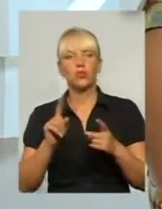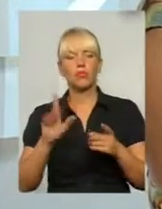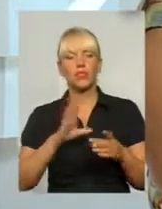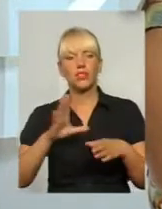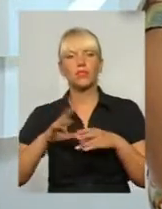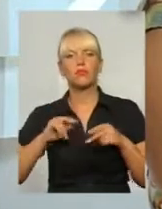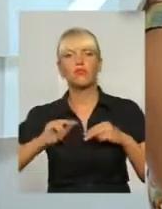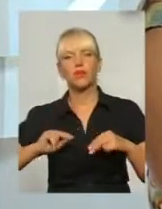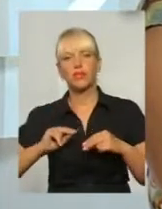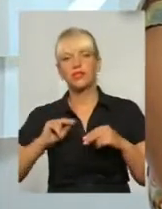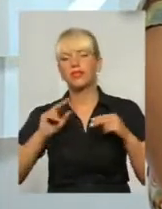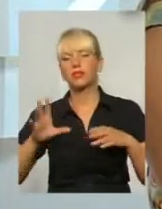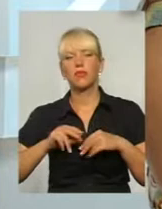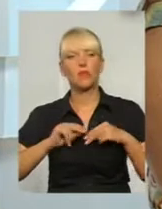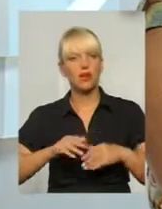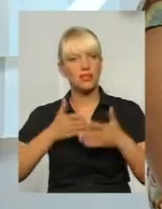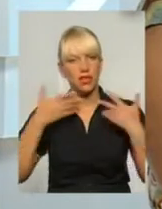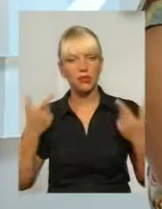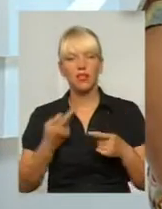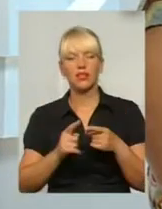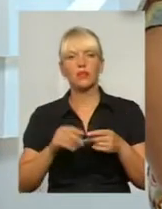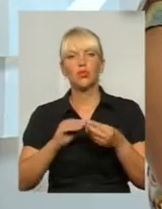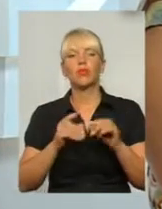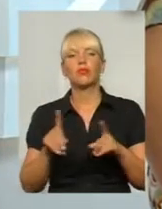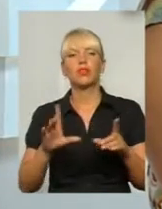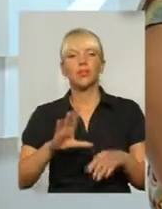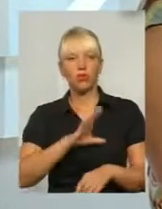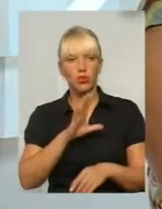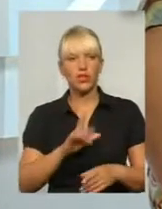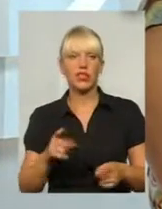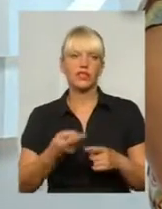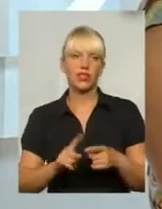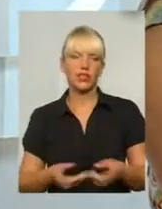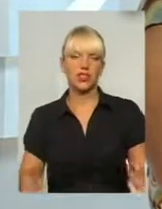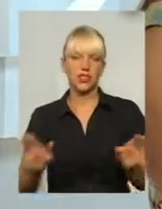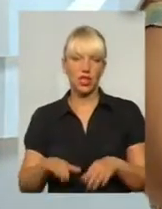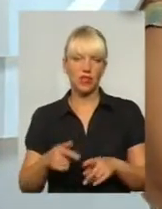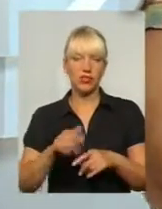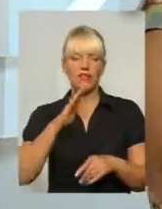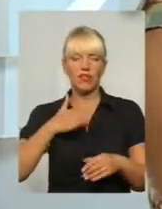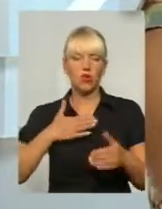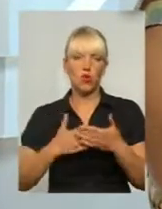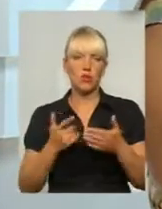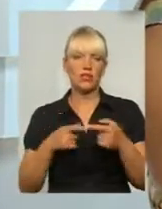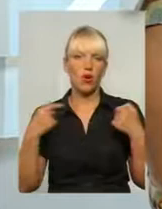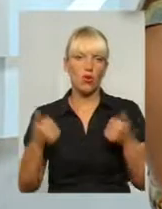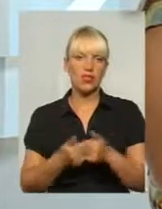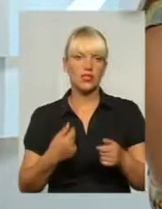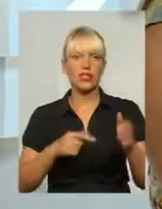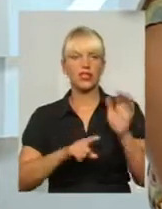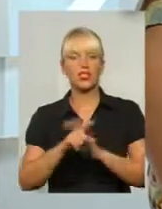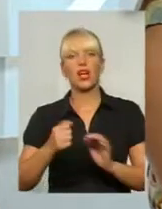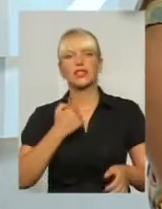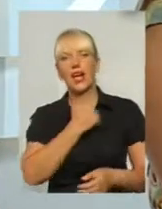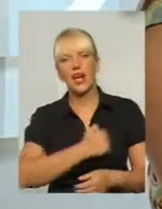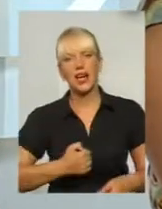співпраця. Співпраці немає. Ці проблеми, які були, вони залишаються. І з нашої сторони громадської організації ми знову починаємо агресія,